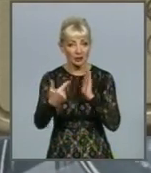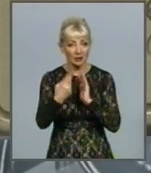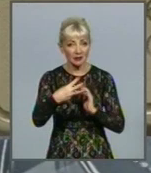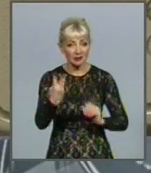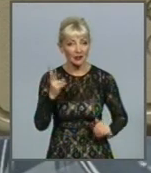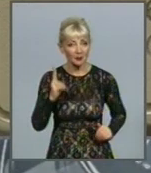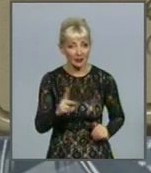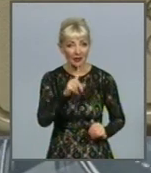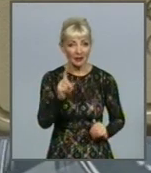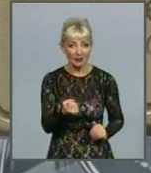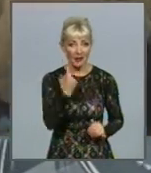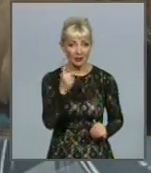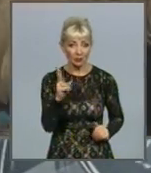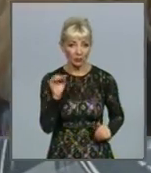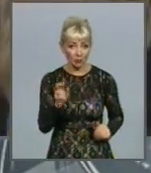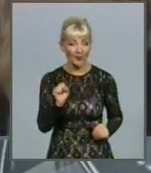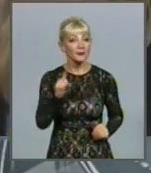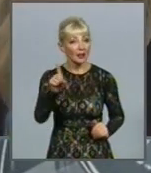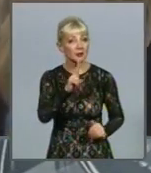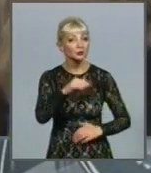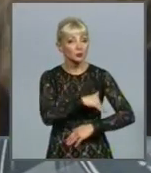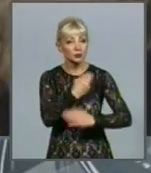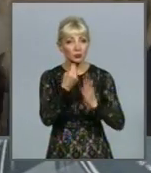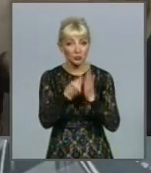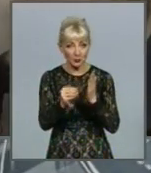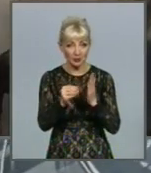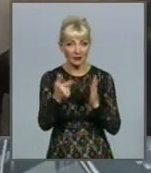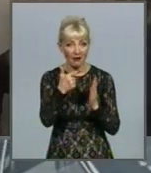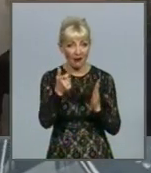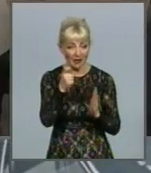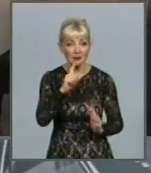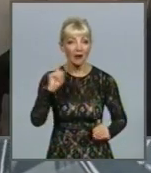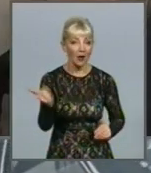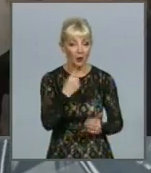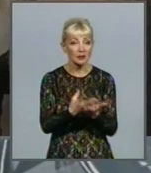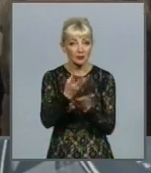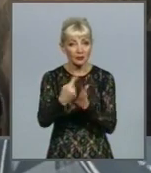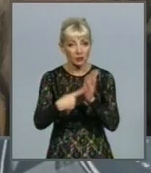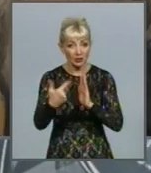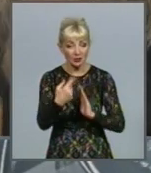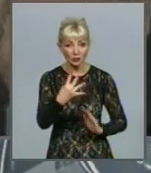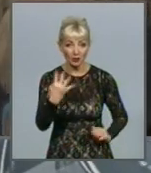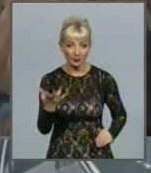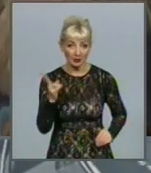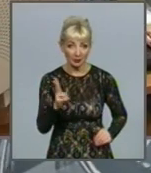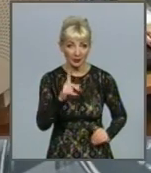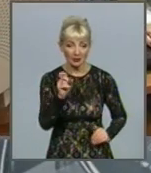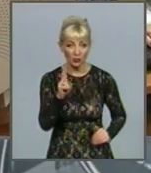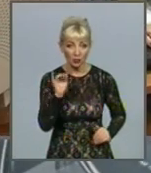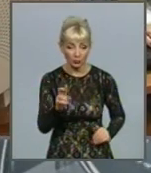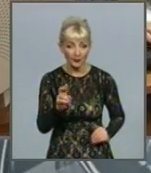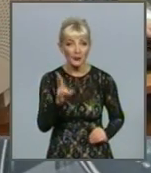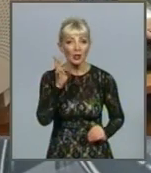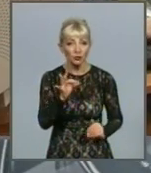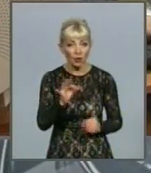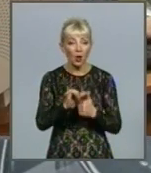33 копійки за один куб. А тим, хто хоче придбати блакитне паливо на рік, заплатить 6 гривень 45 копійок за куб. До того